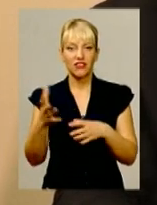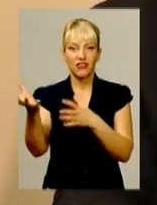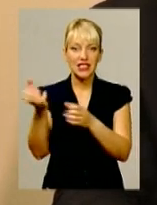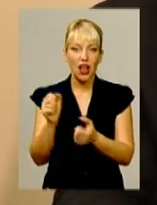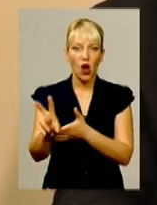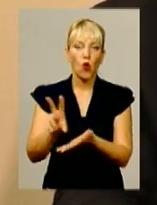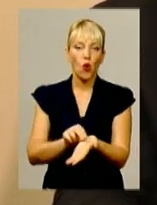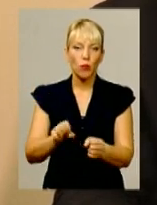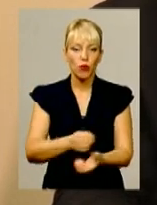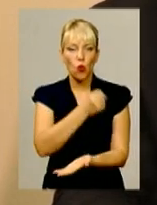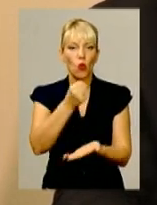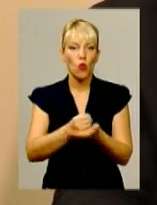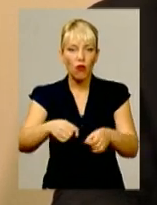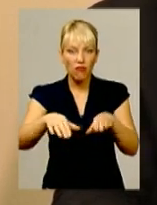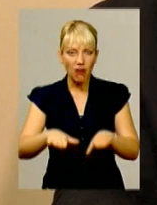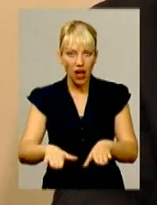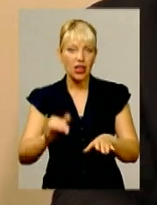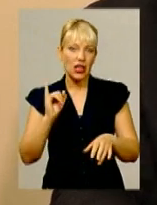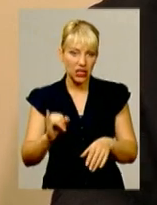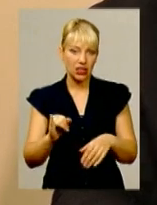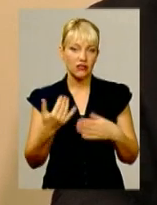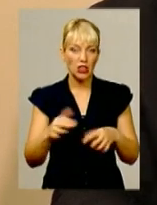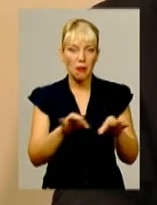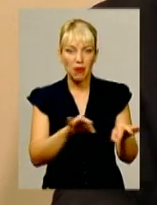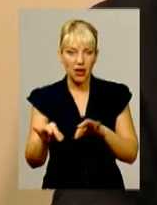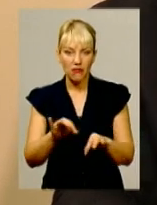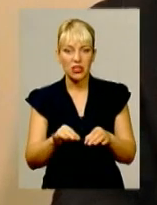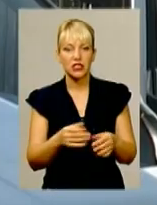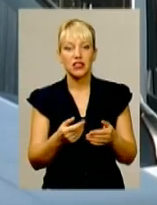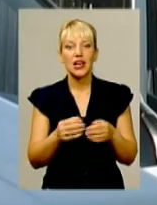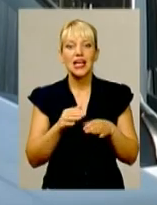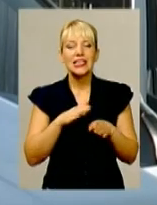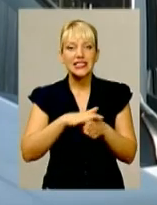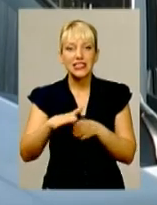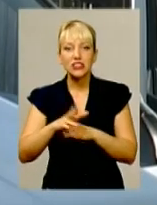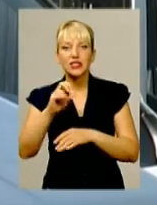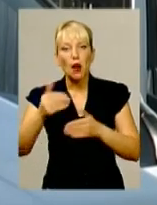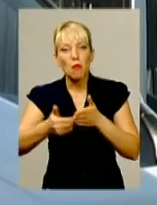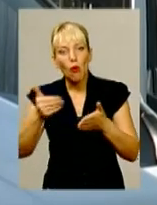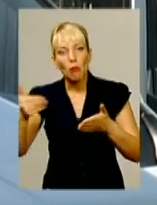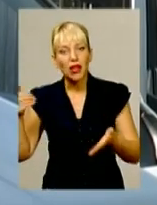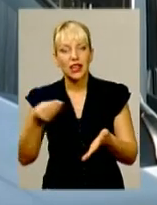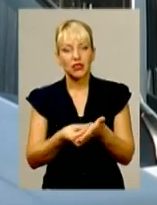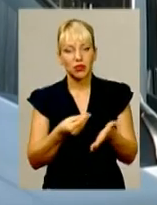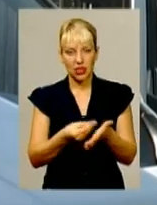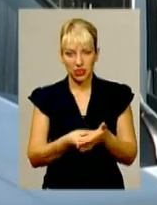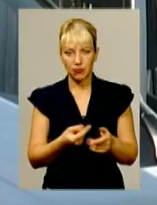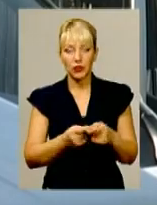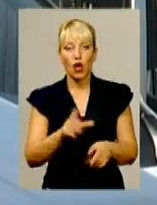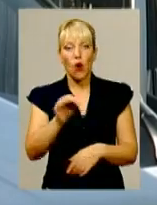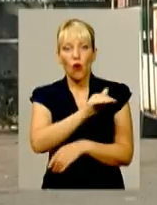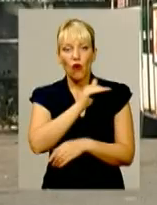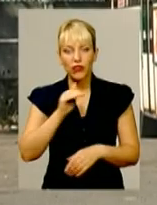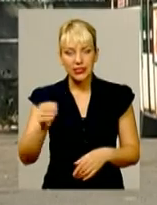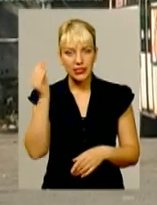перевезення здійснюється за попередніми тарифами. Офіційна позиція міськвиконкому щодо ситуації